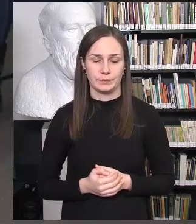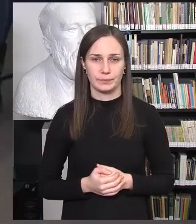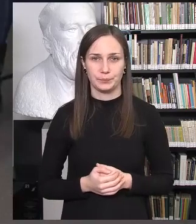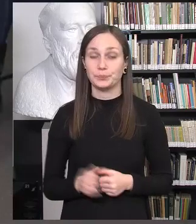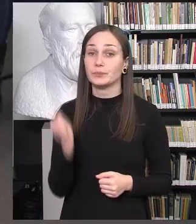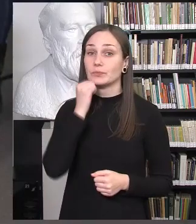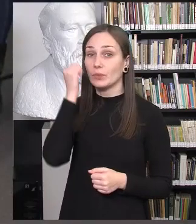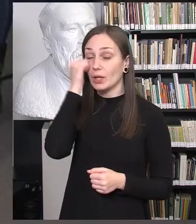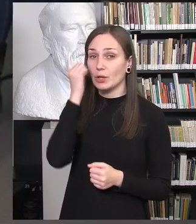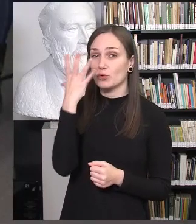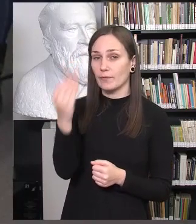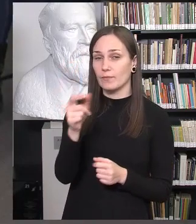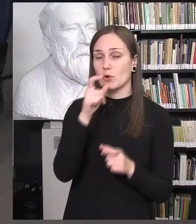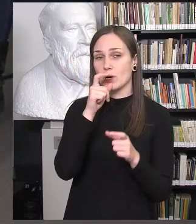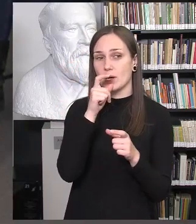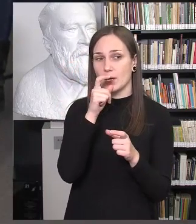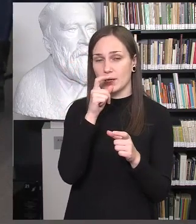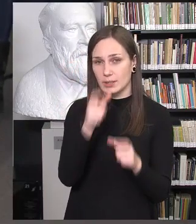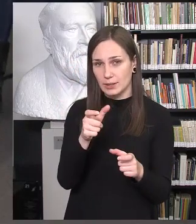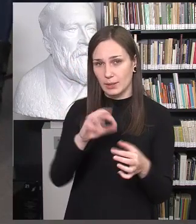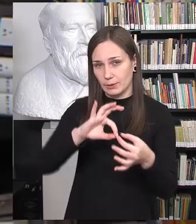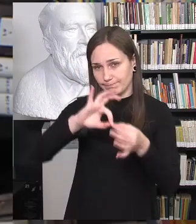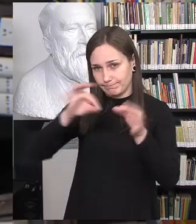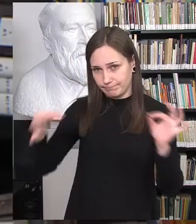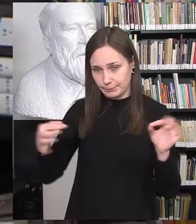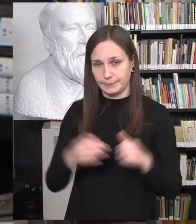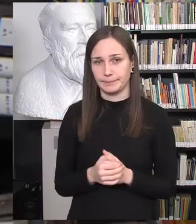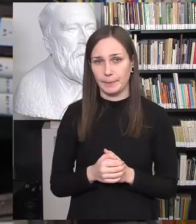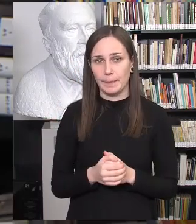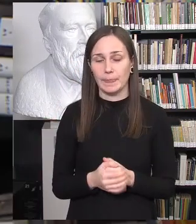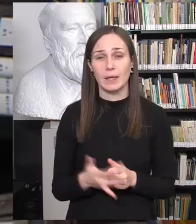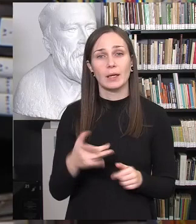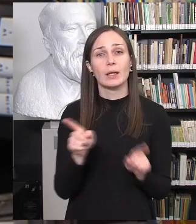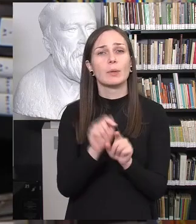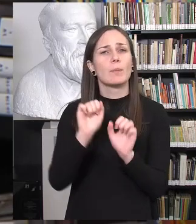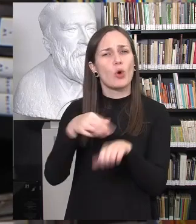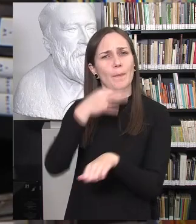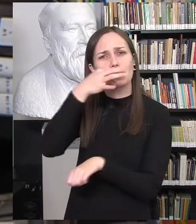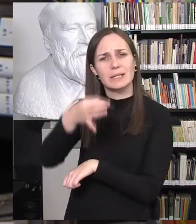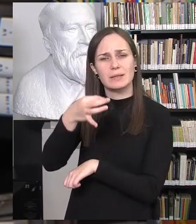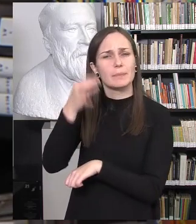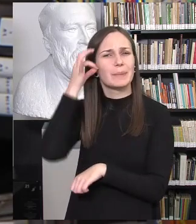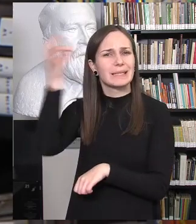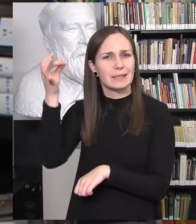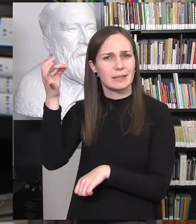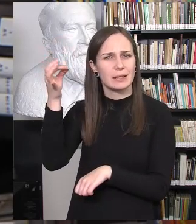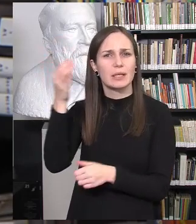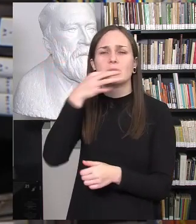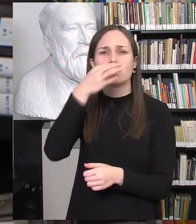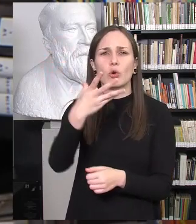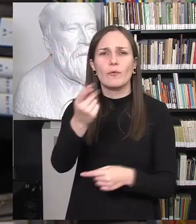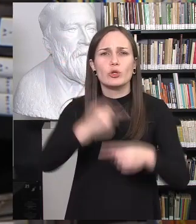Dėkuoju už išsamų pristatymą. Dar gal galėtume patikslinti, sakot, patiria